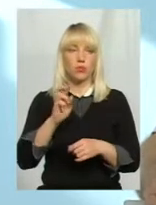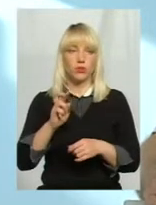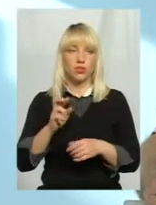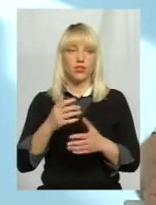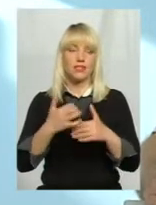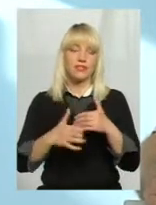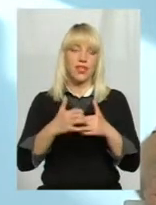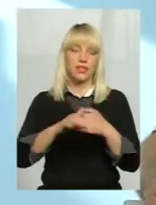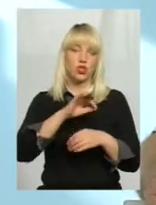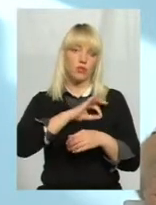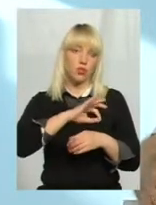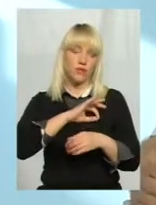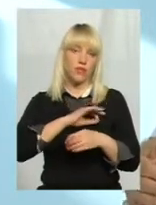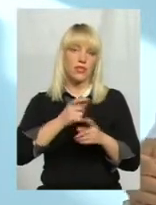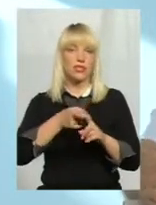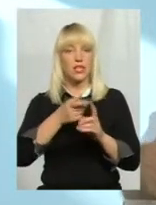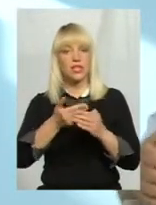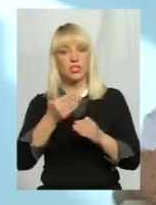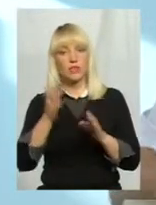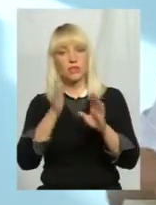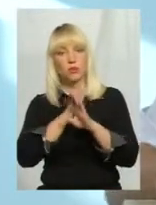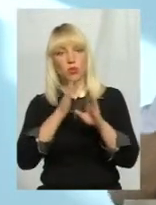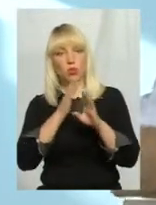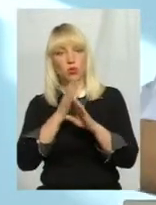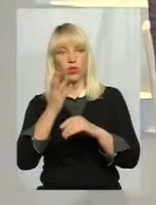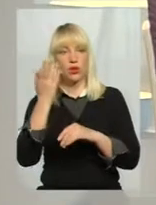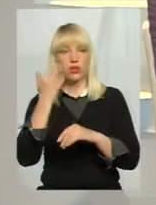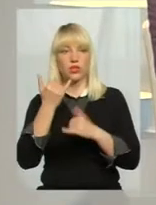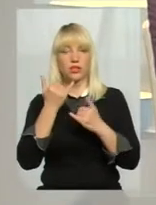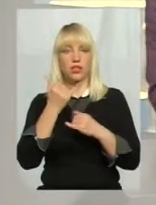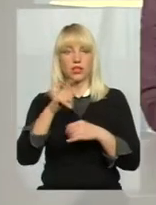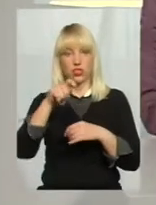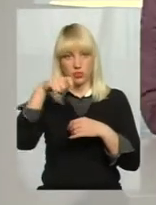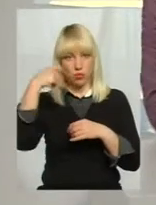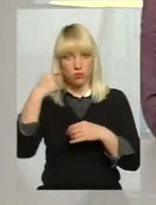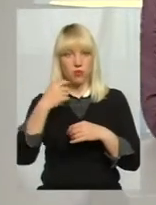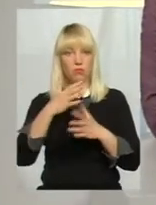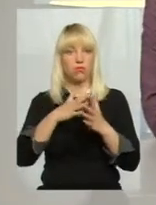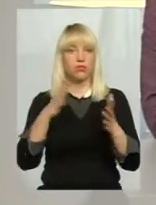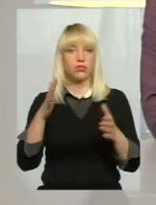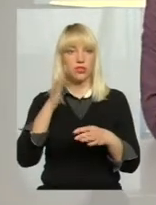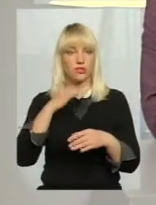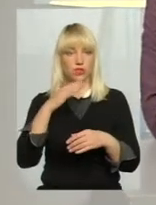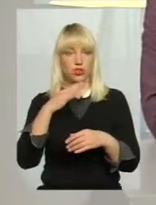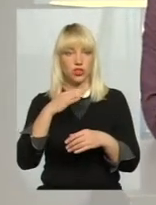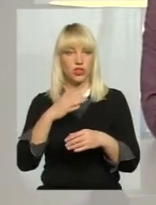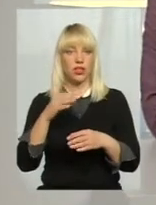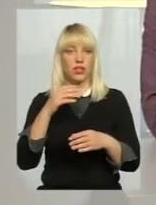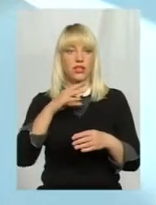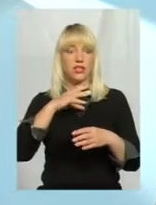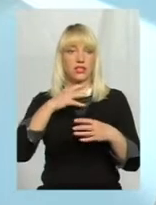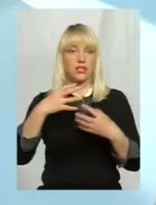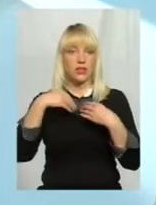залежності від пори року, коли зараз такий період жаркий, то більше населення споживає води.